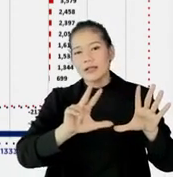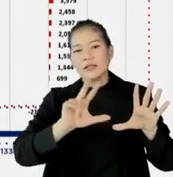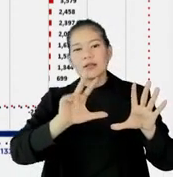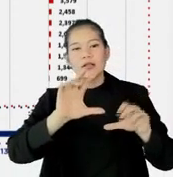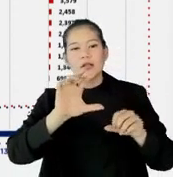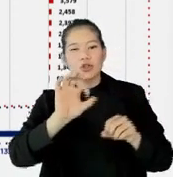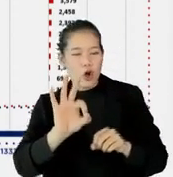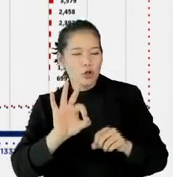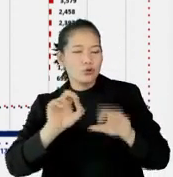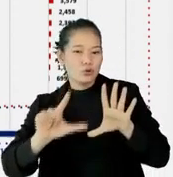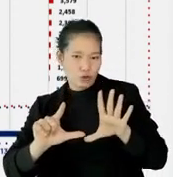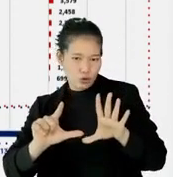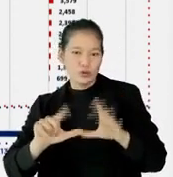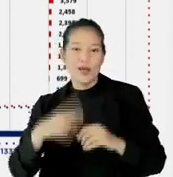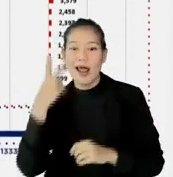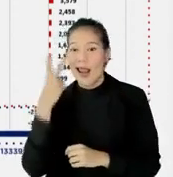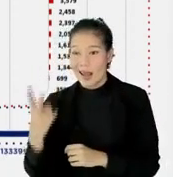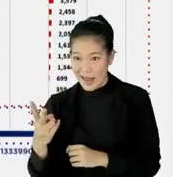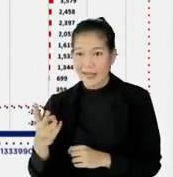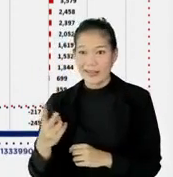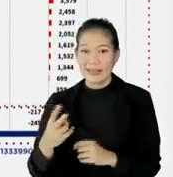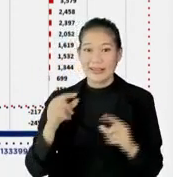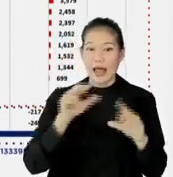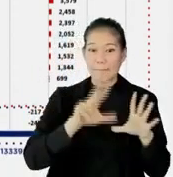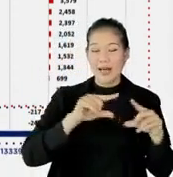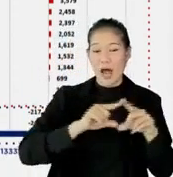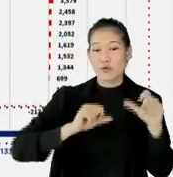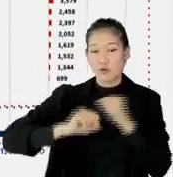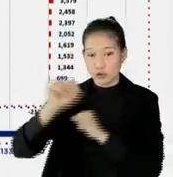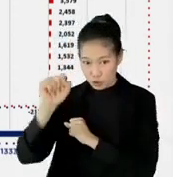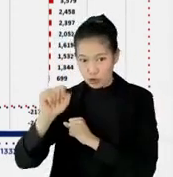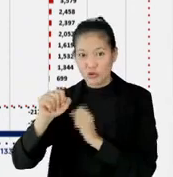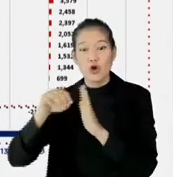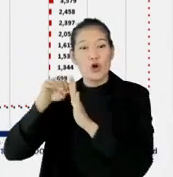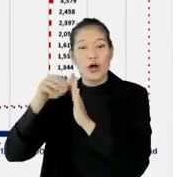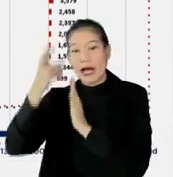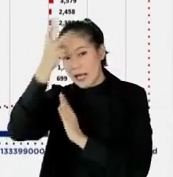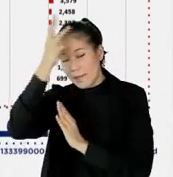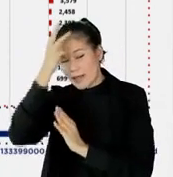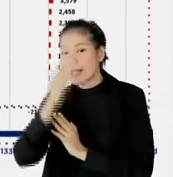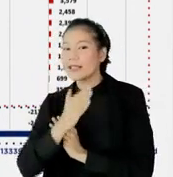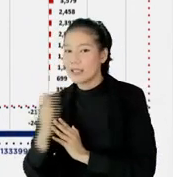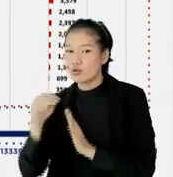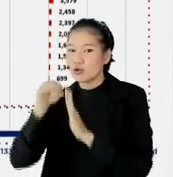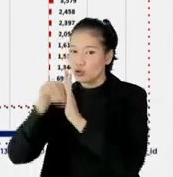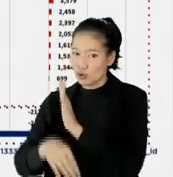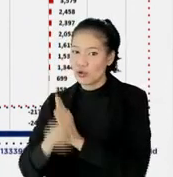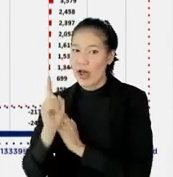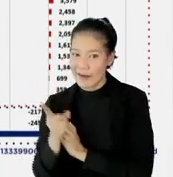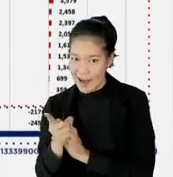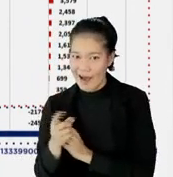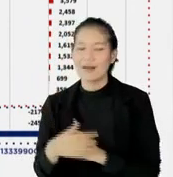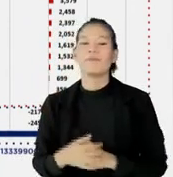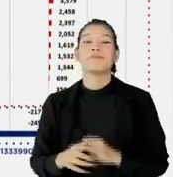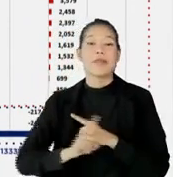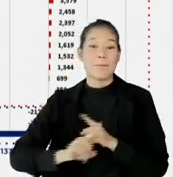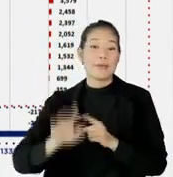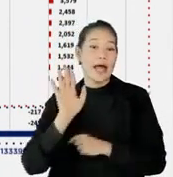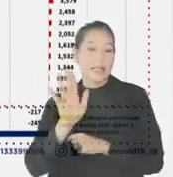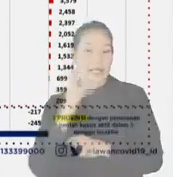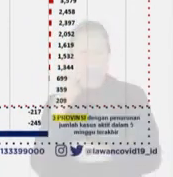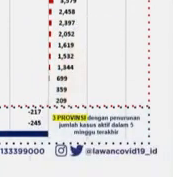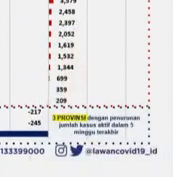kita lihat di tanggal 8 Agustus, hanya Kalimantan Timur yang ada trend hijau, ada penurunan di pekan terakhir. Tapi nanti saya kasih lihat lagi,